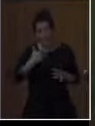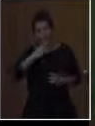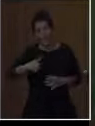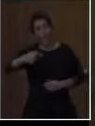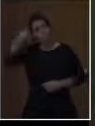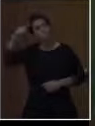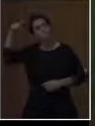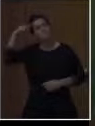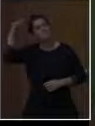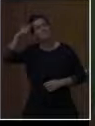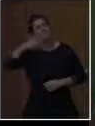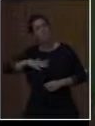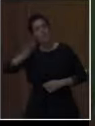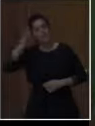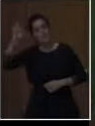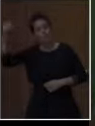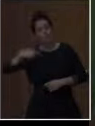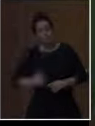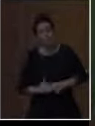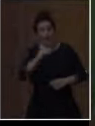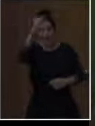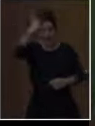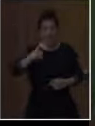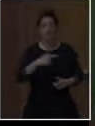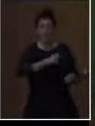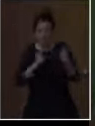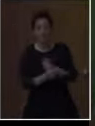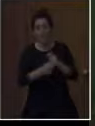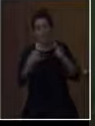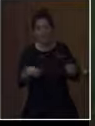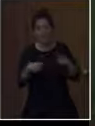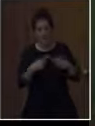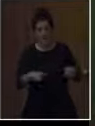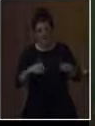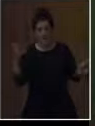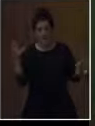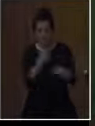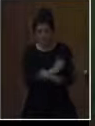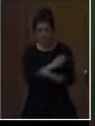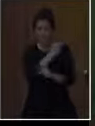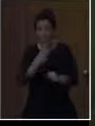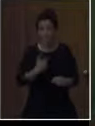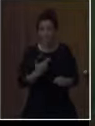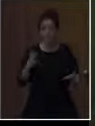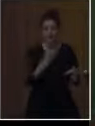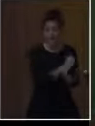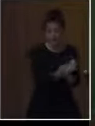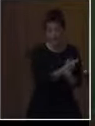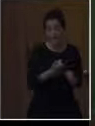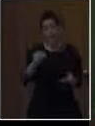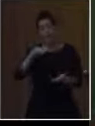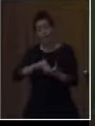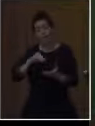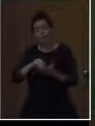μεγαλώσω, αυτό έγινε ευτυχώς και το επάγγελμά μου. Όμως είμαι διπλά τυχερή γιατί δουλεύω σε ένα σχολείο που